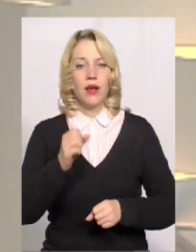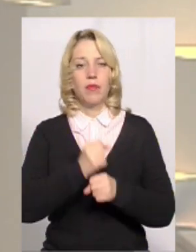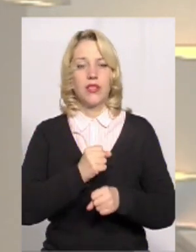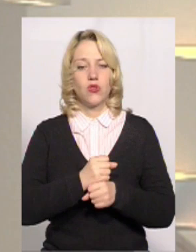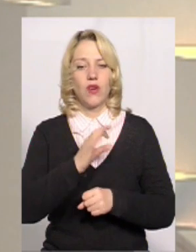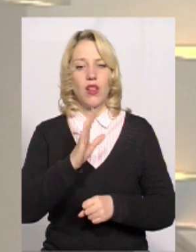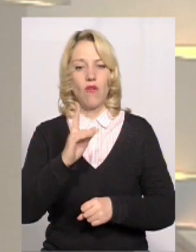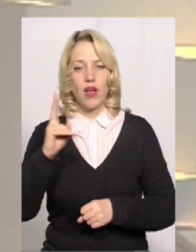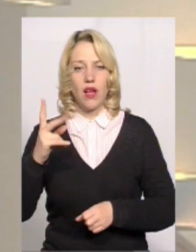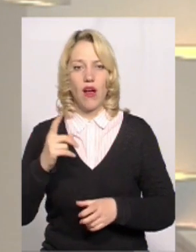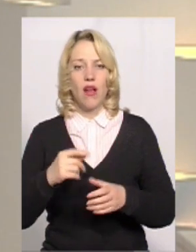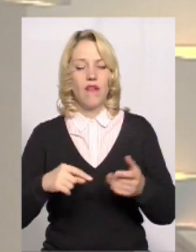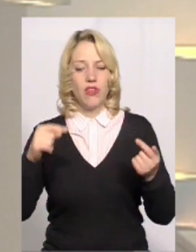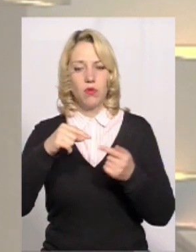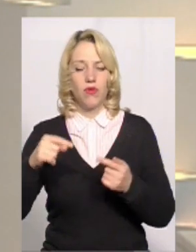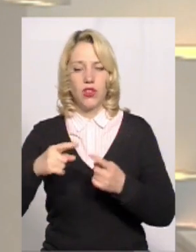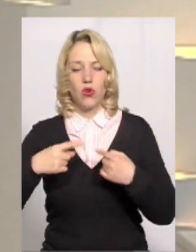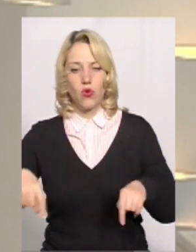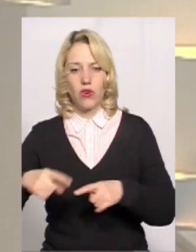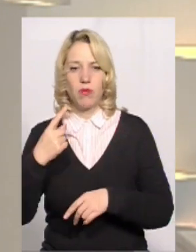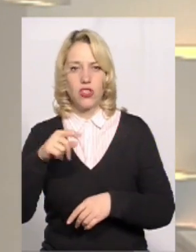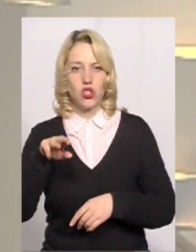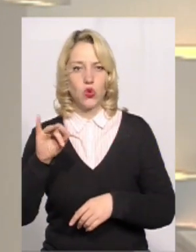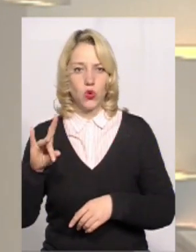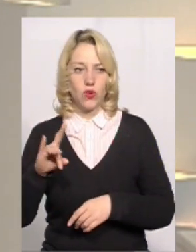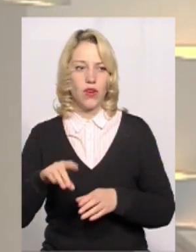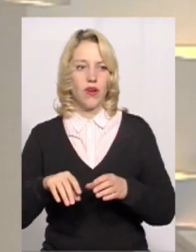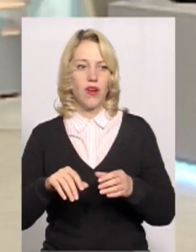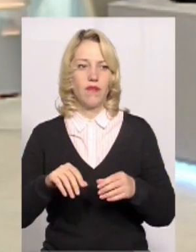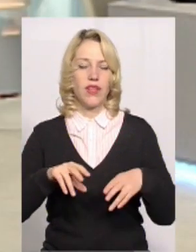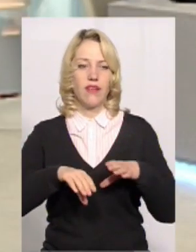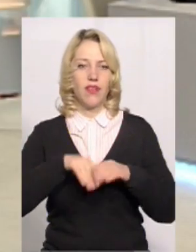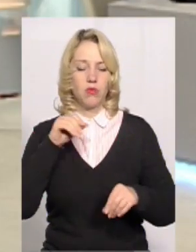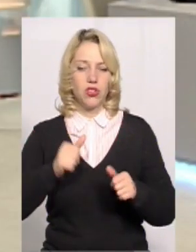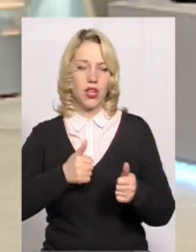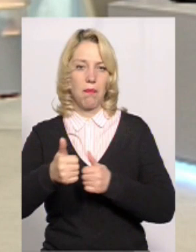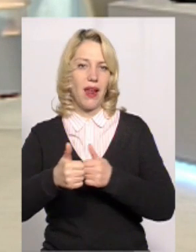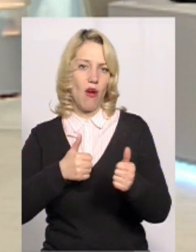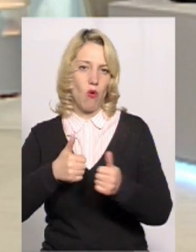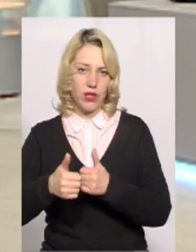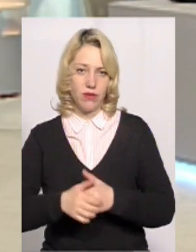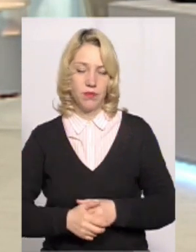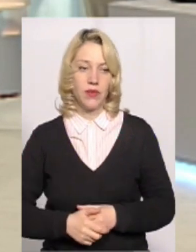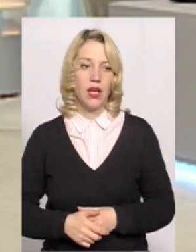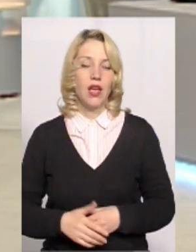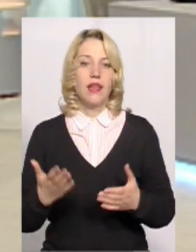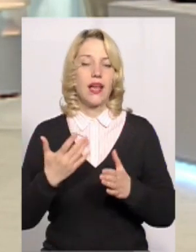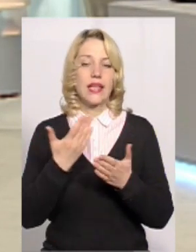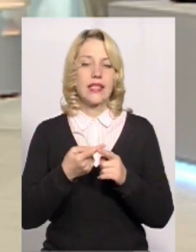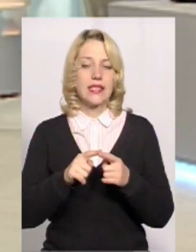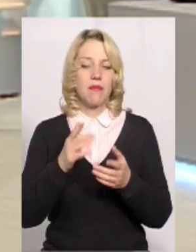Працювали в ОВК відповідних округів і в першому турі виборчих перегонів. Яке це має значення? Як вважаєте, пане Викола?